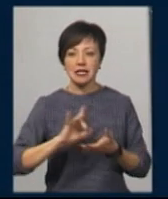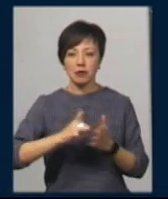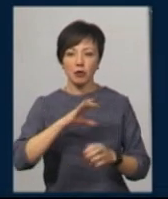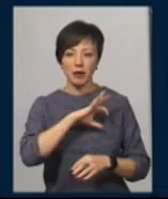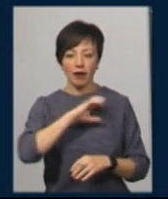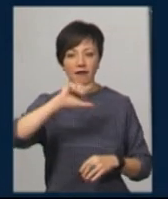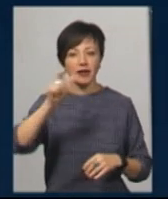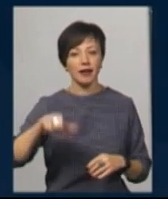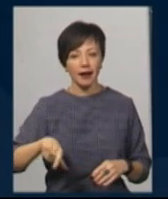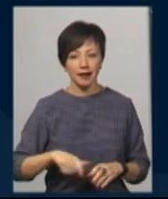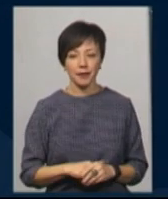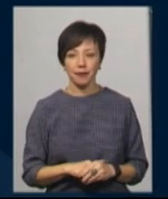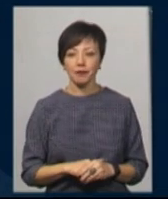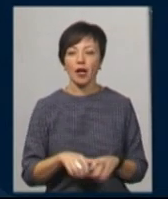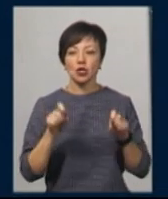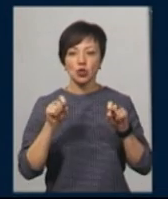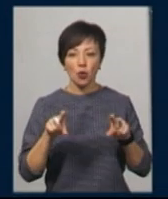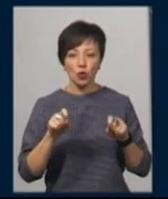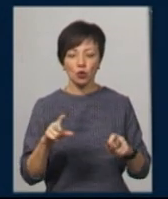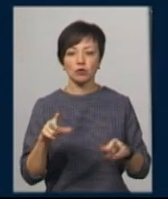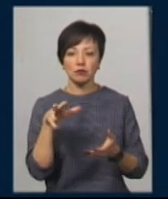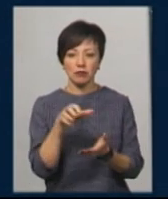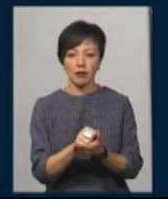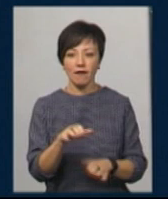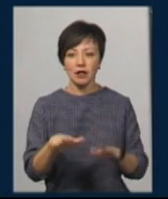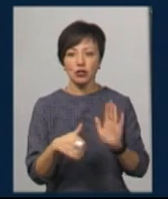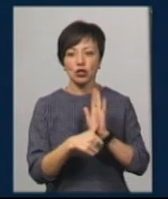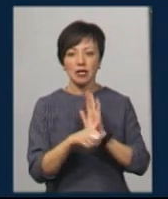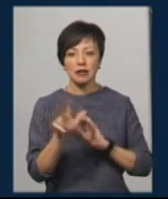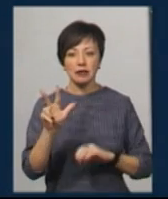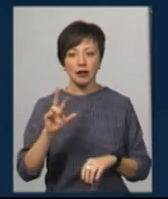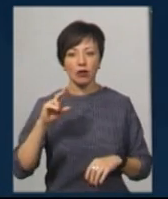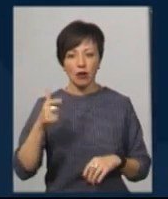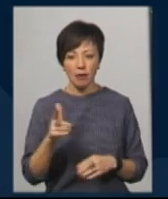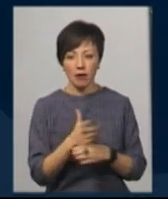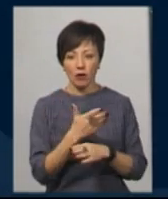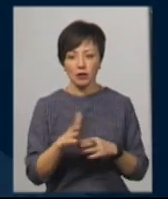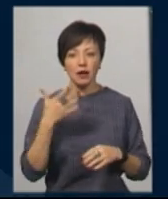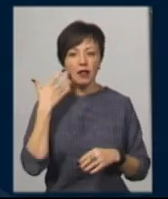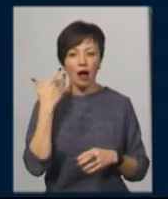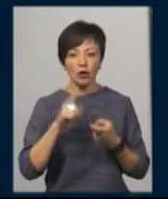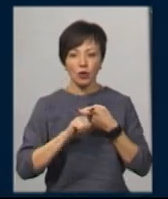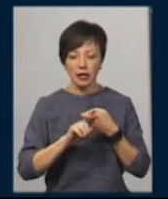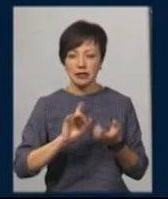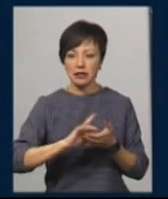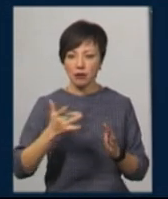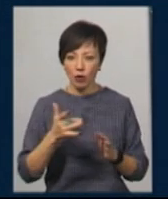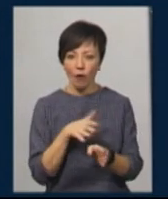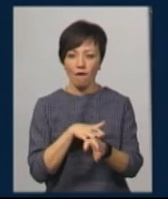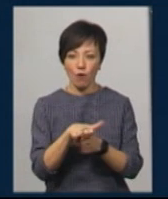Маріна Ді Карара. Золото спортсмен вибору у вазі 63 кілограми в розділі «Лайтконтакт», «Срібло»